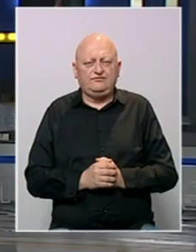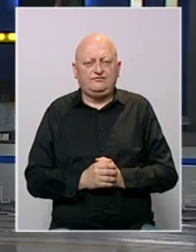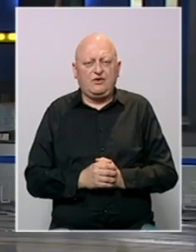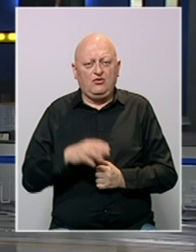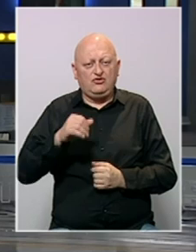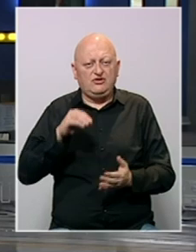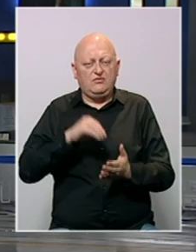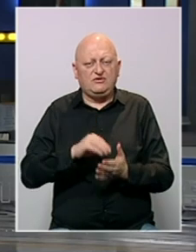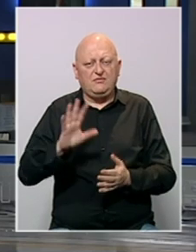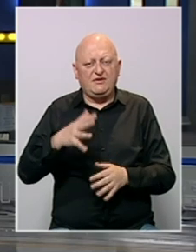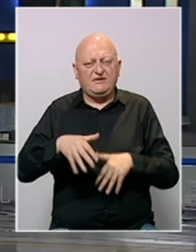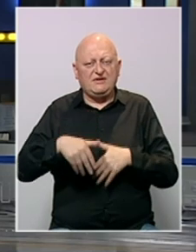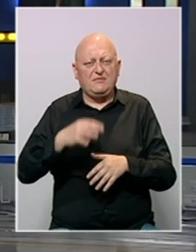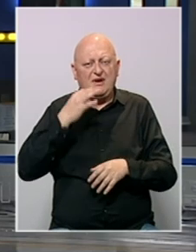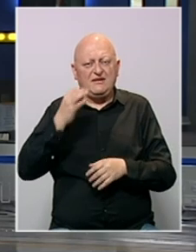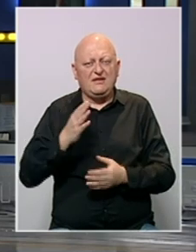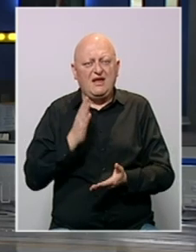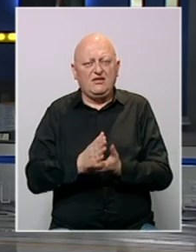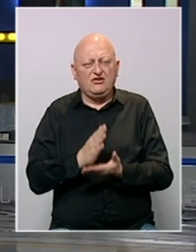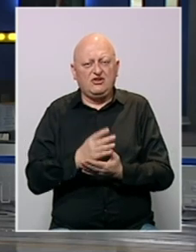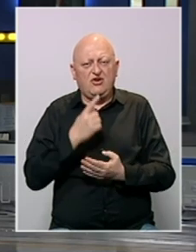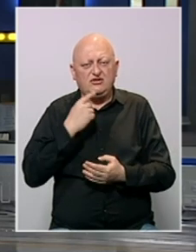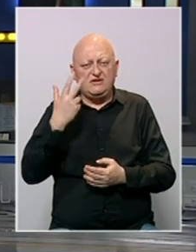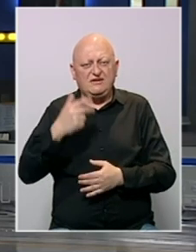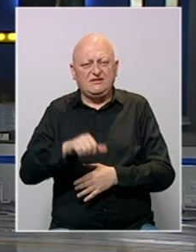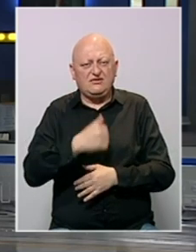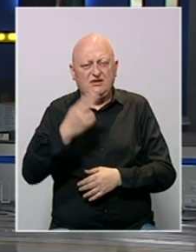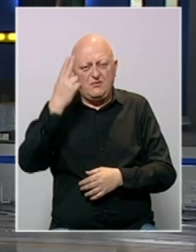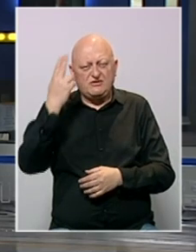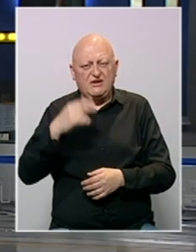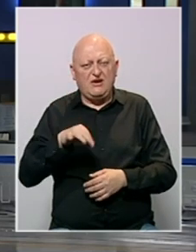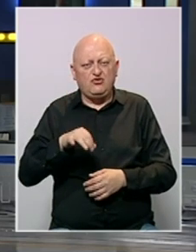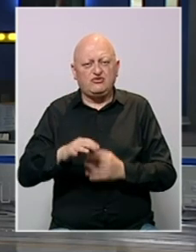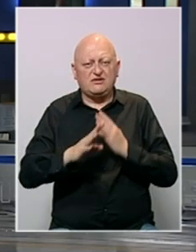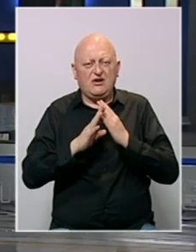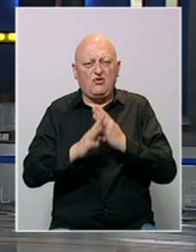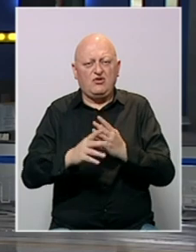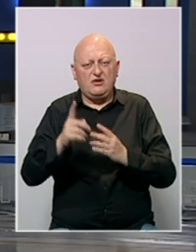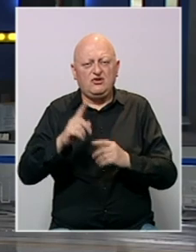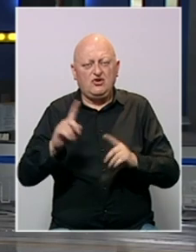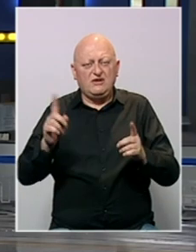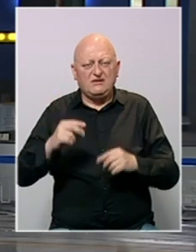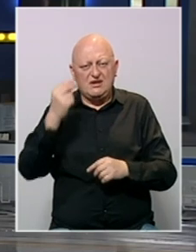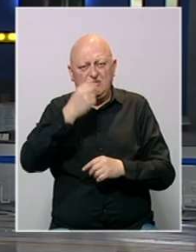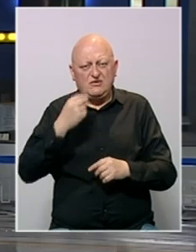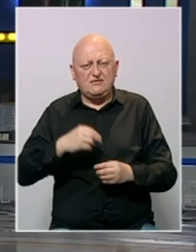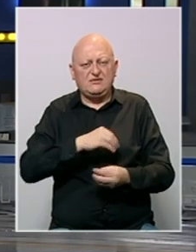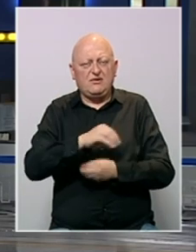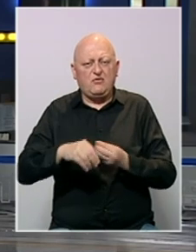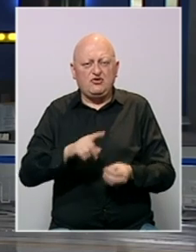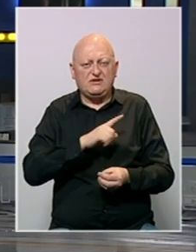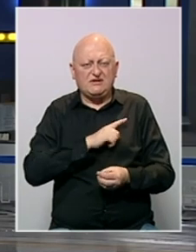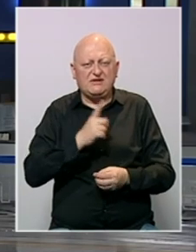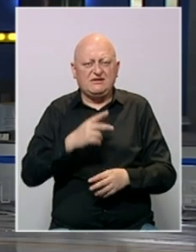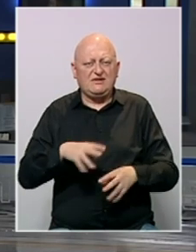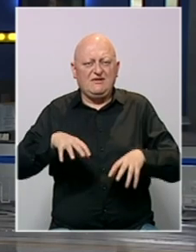U Tuzli je obilježen 15. maj, događaj je od prije 30 godina poznat kao tuzlanska kolona. Dok iz Republike Srpske